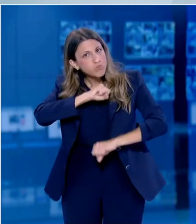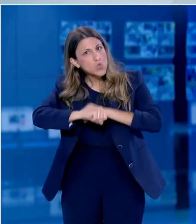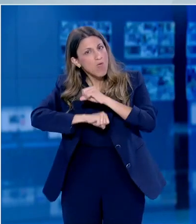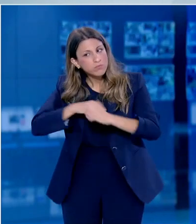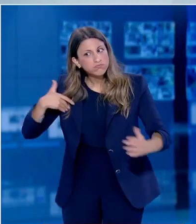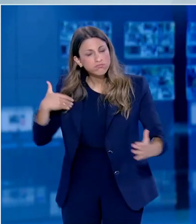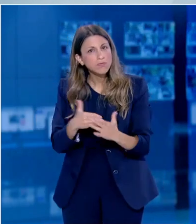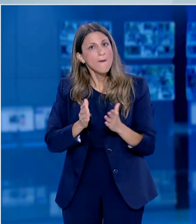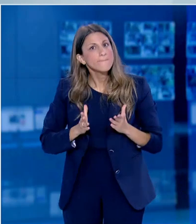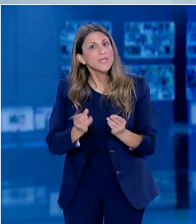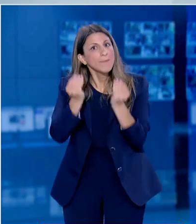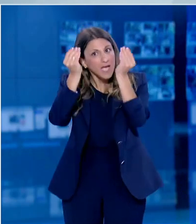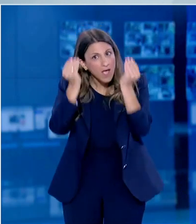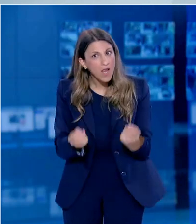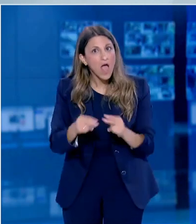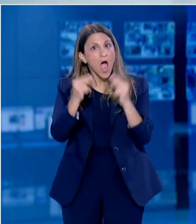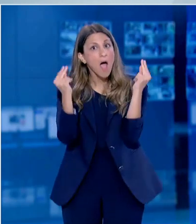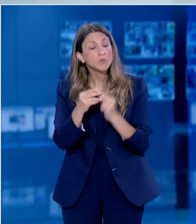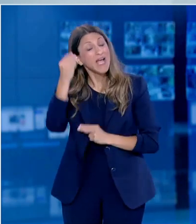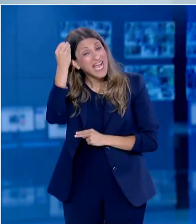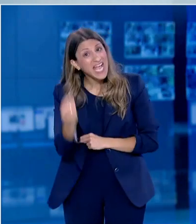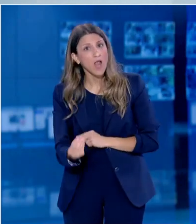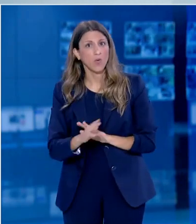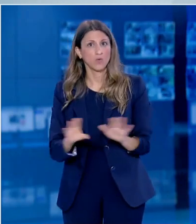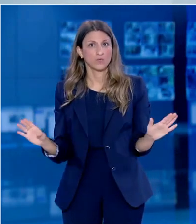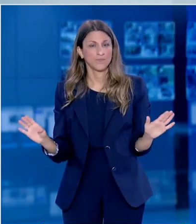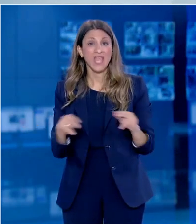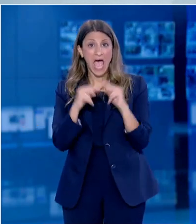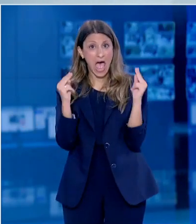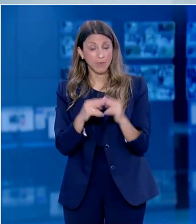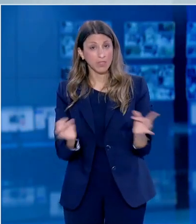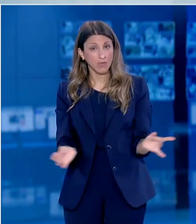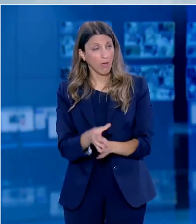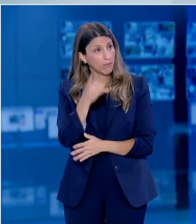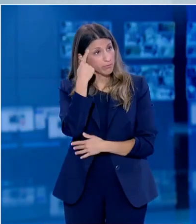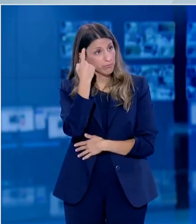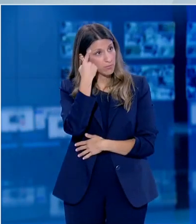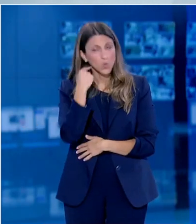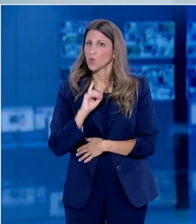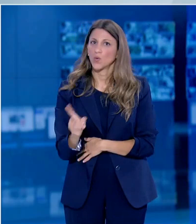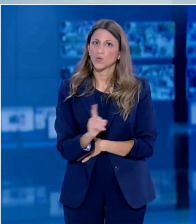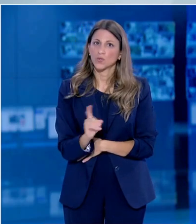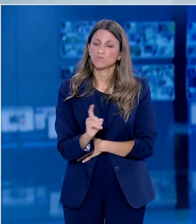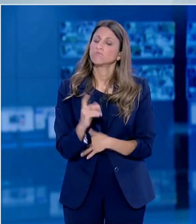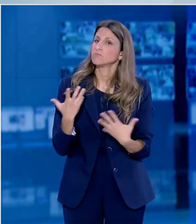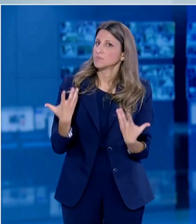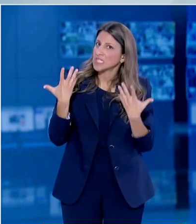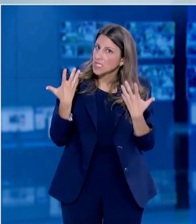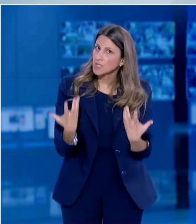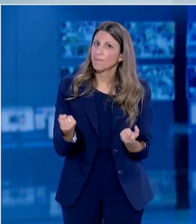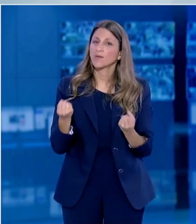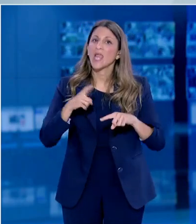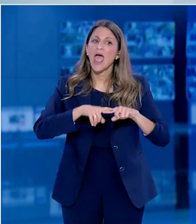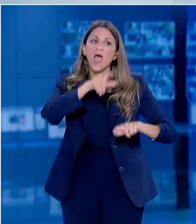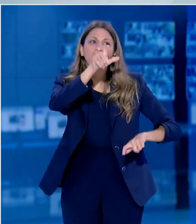τεράστια προσπάθεια αυτή φέρνει συγκεκριμένα αποτελέσματα. Και τα αποτελέσματα αυτά δεν είναι τυχαία. Οφείλονται αποκλειστικά και μόνο στον